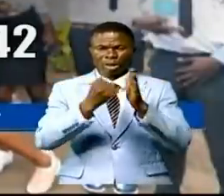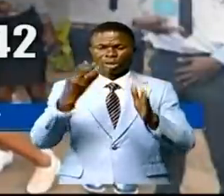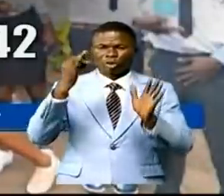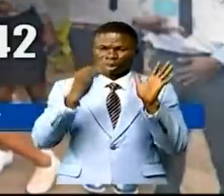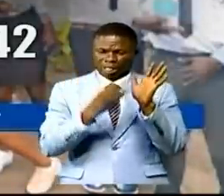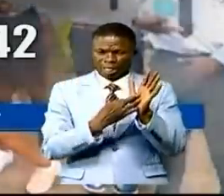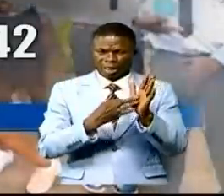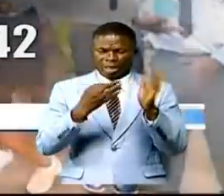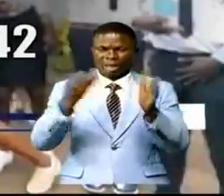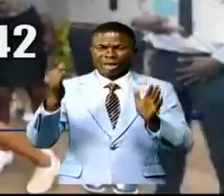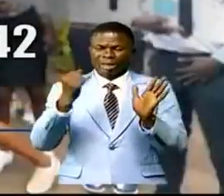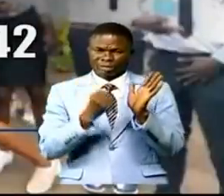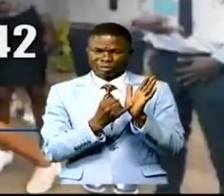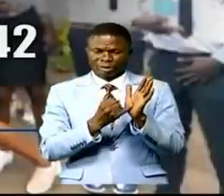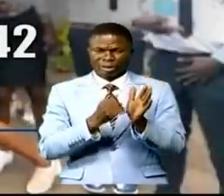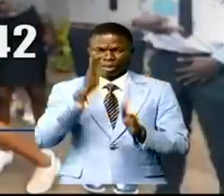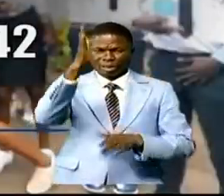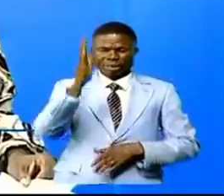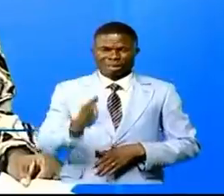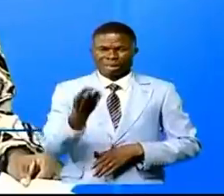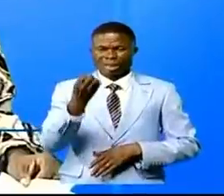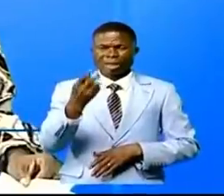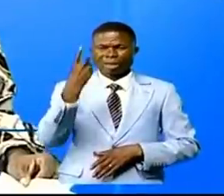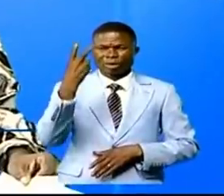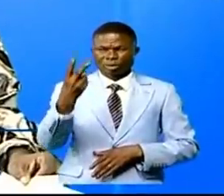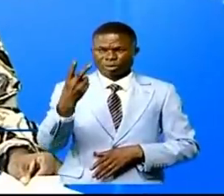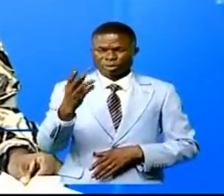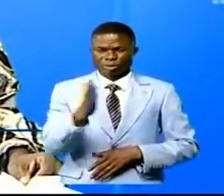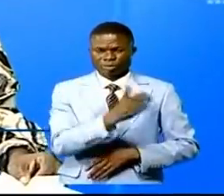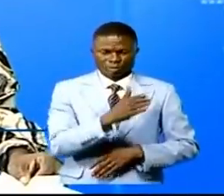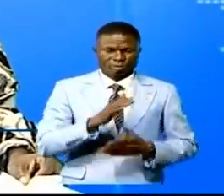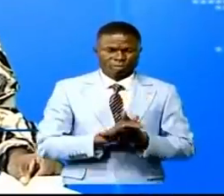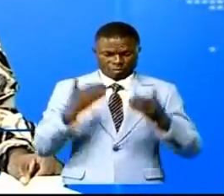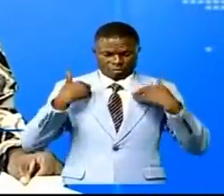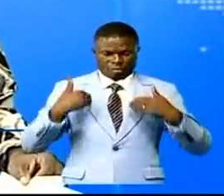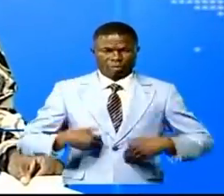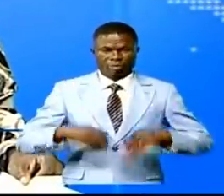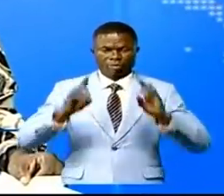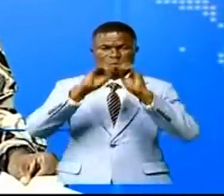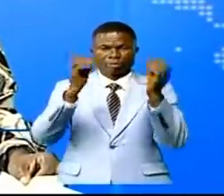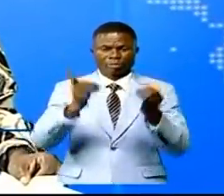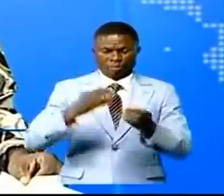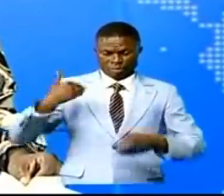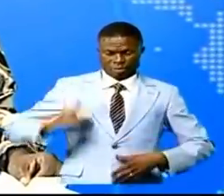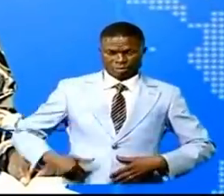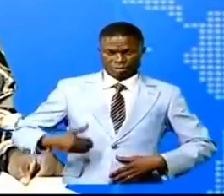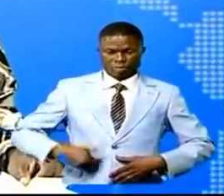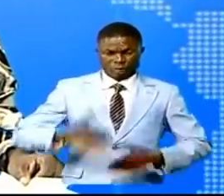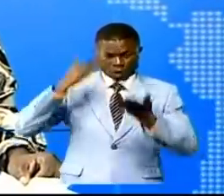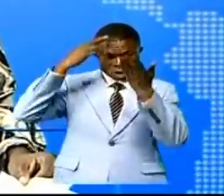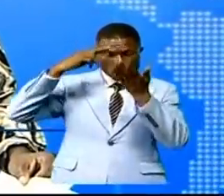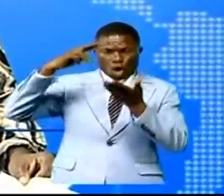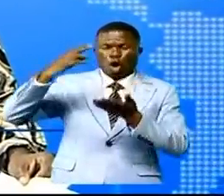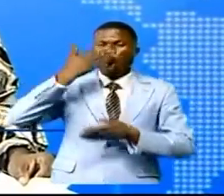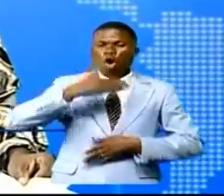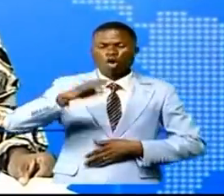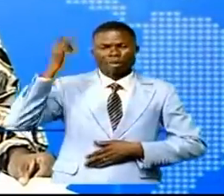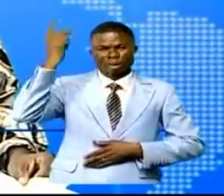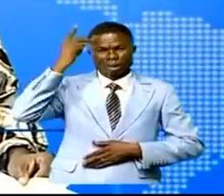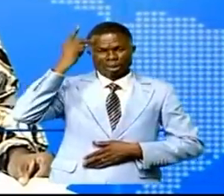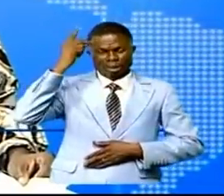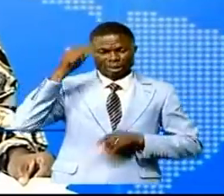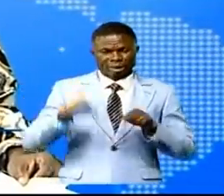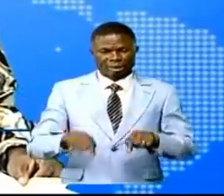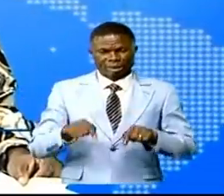86 542 Le département de chirurgie des cliniques universitaires de